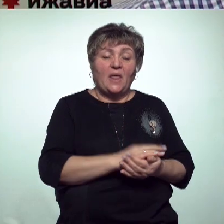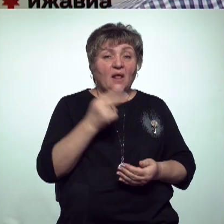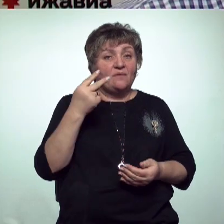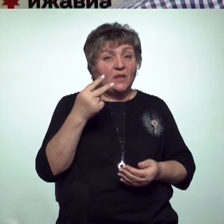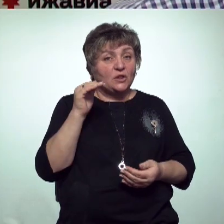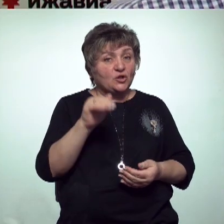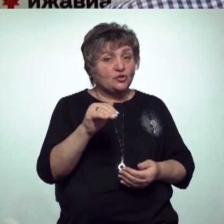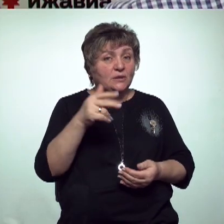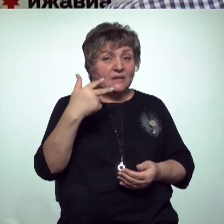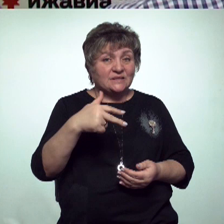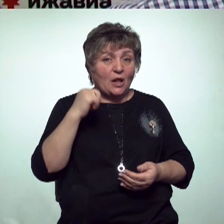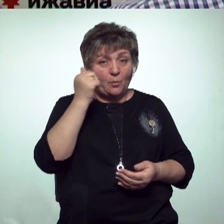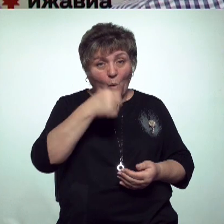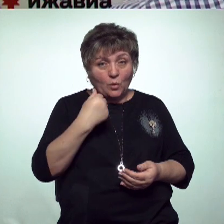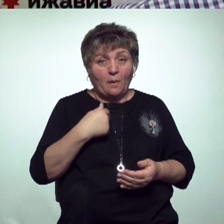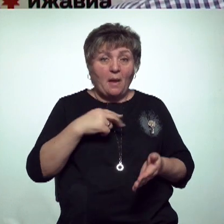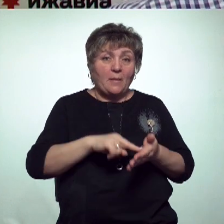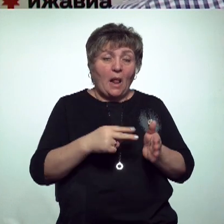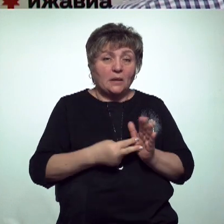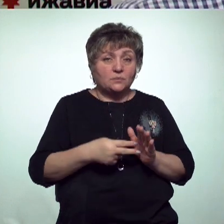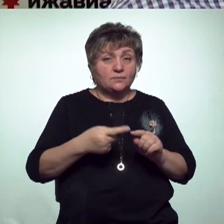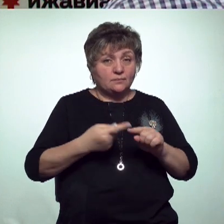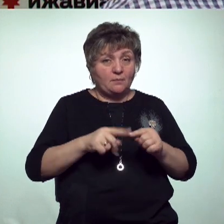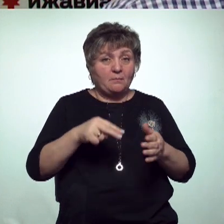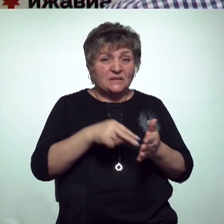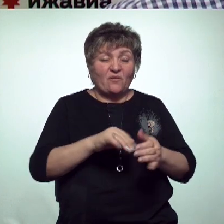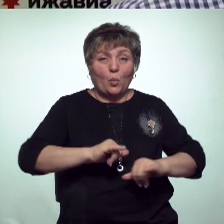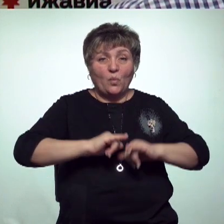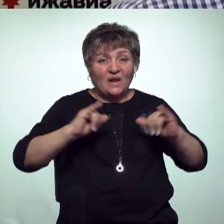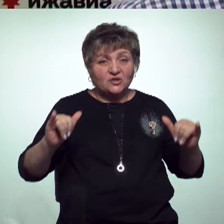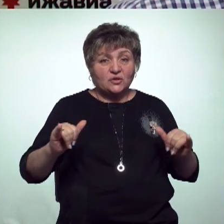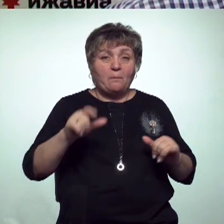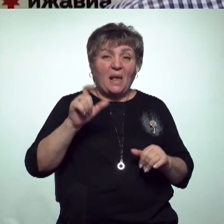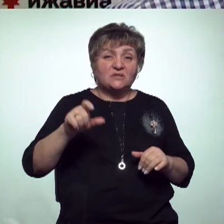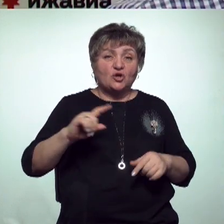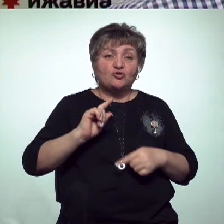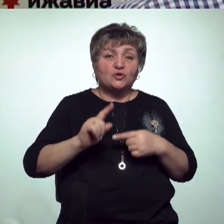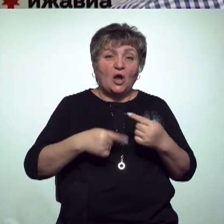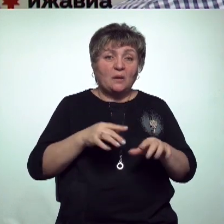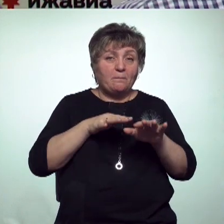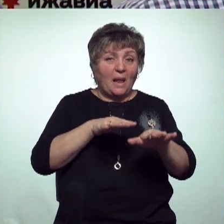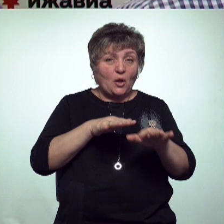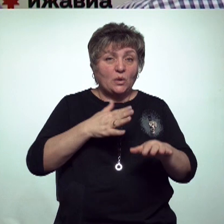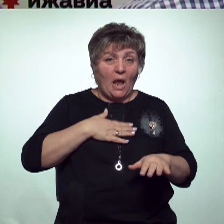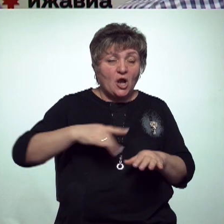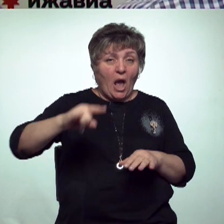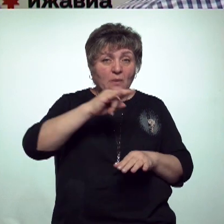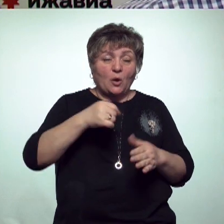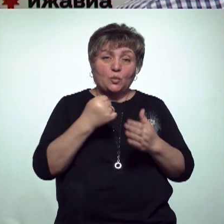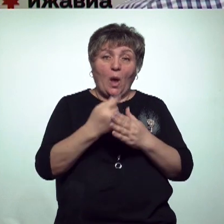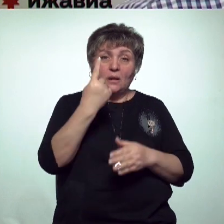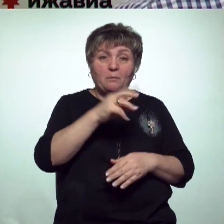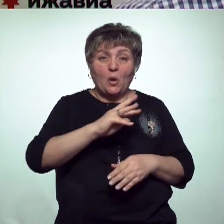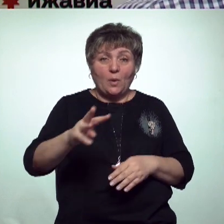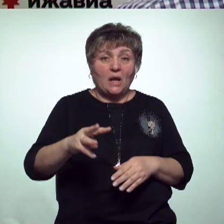году мы поставили себе планку увеличить пассажиропоток через наш аэропорт до 1 миллиона